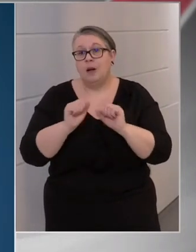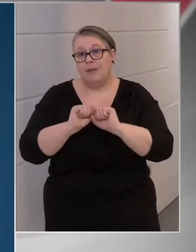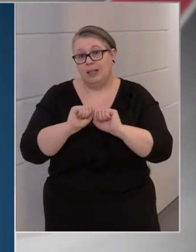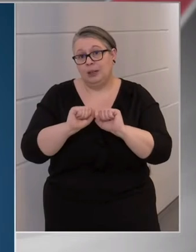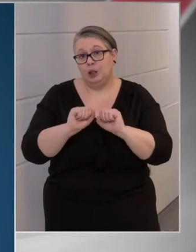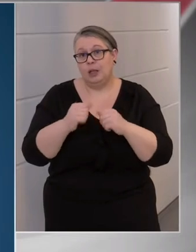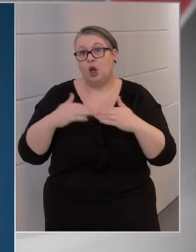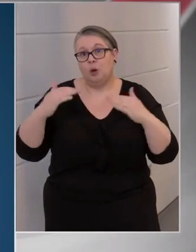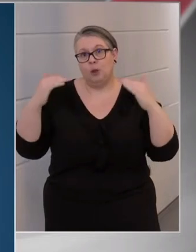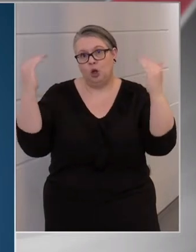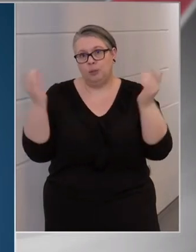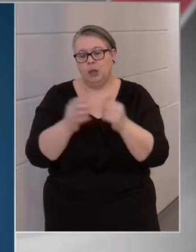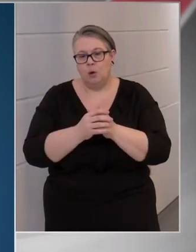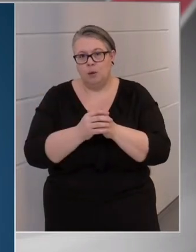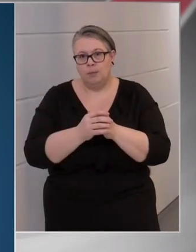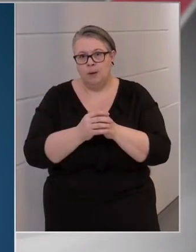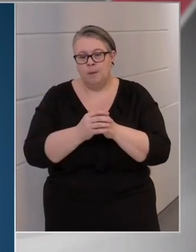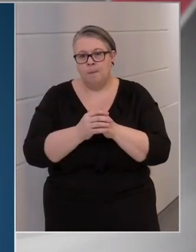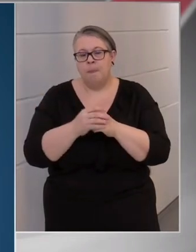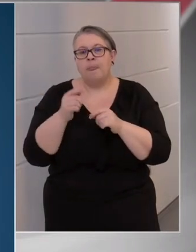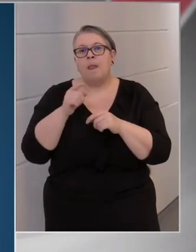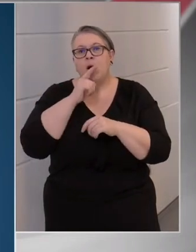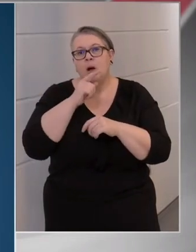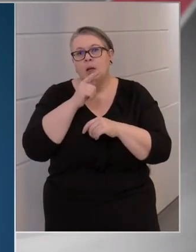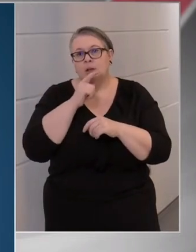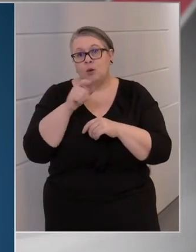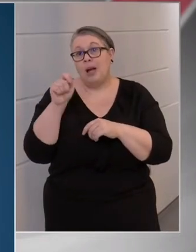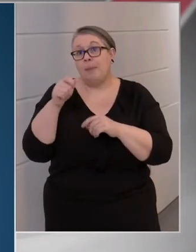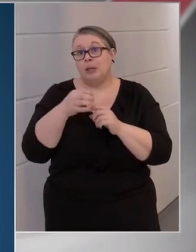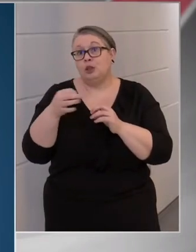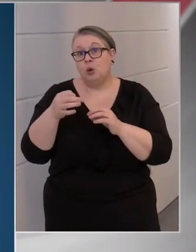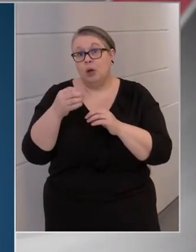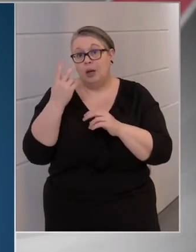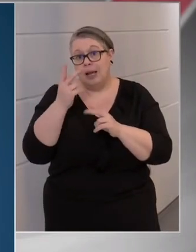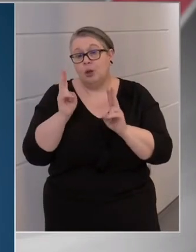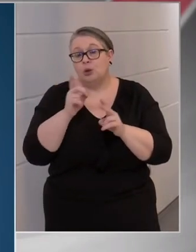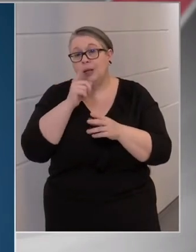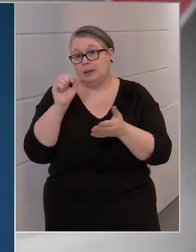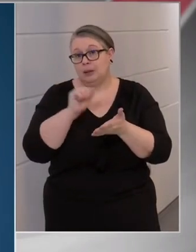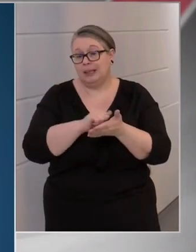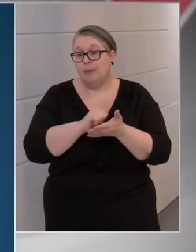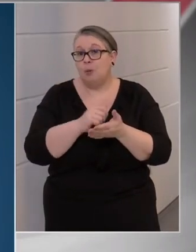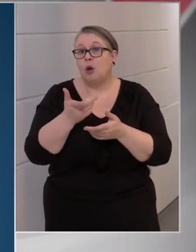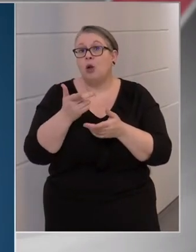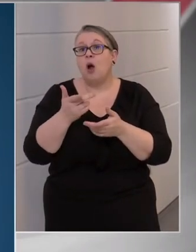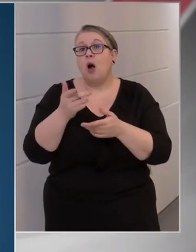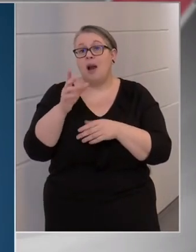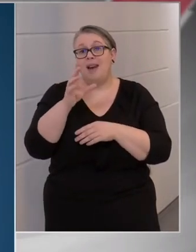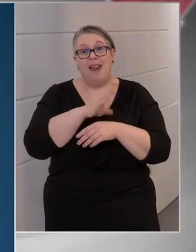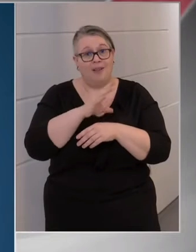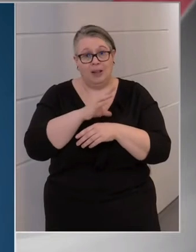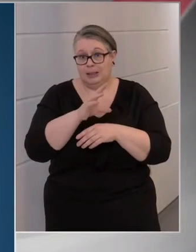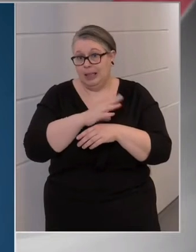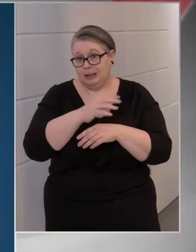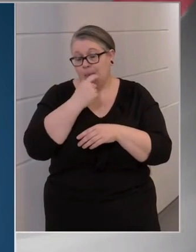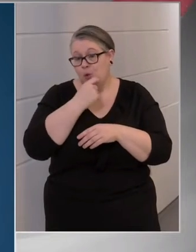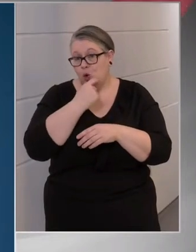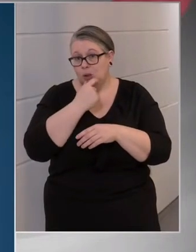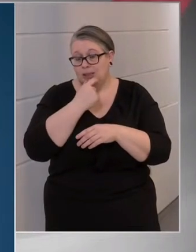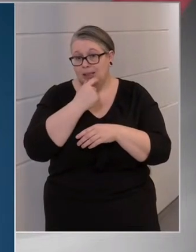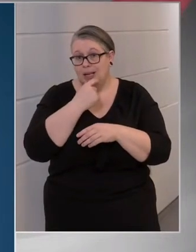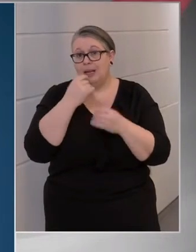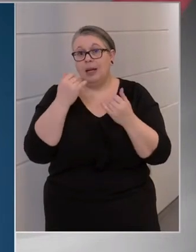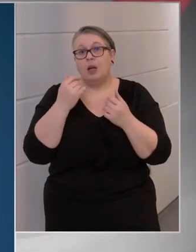egyre jelentősebb, és az fog főleg áprilistól látszani a számokban, hogy miután a legveszélyeztetettebb korosztály